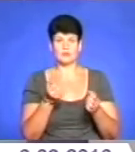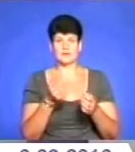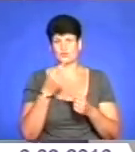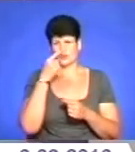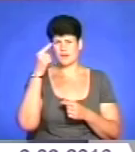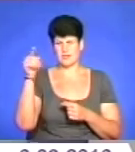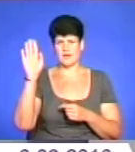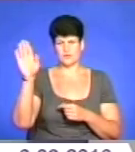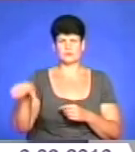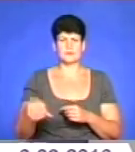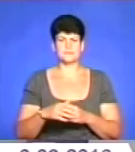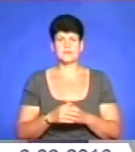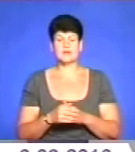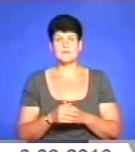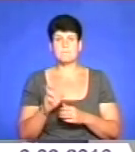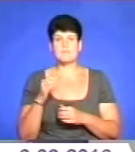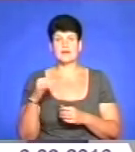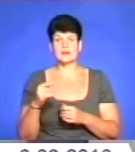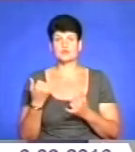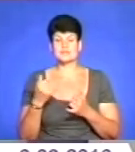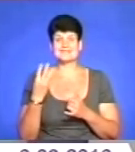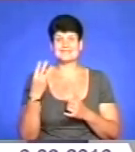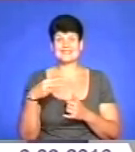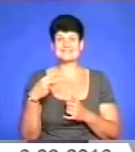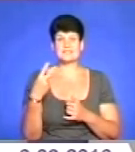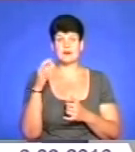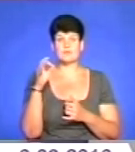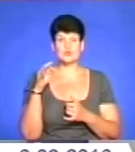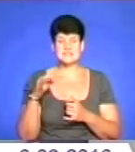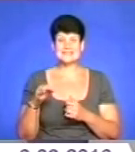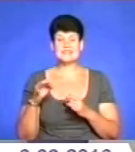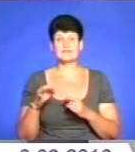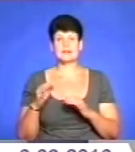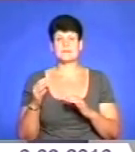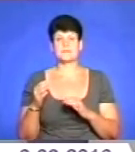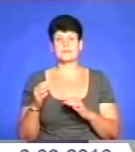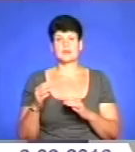далеко, але разом з тим. Байкал сьогодні – 32% прісної води світових запасів.